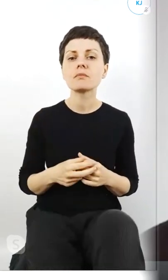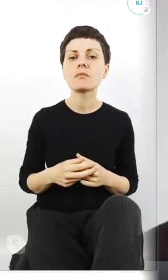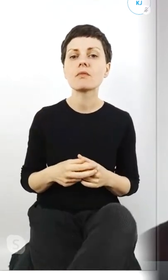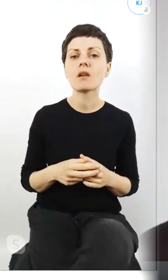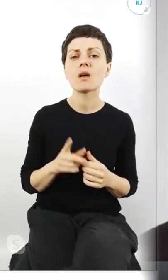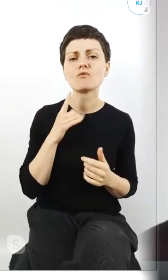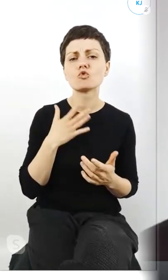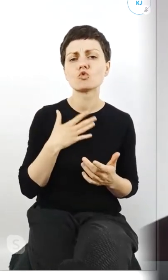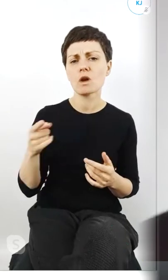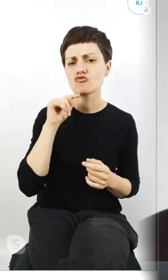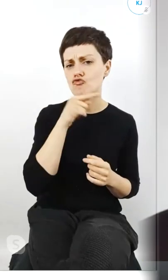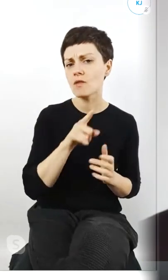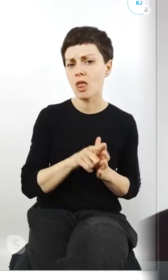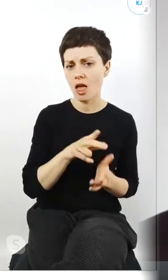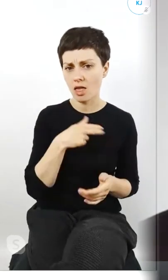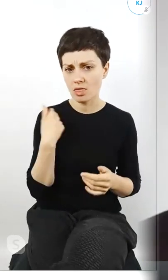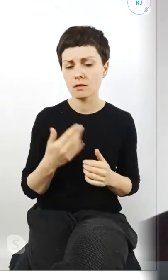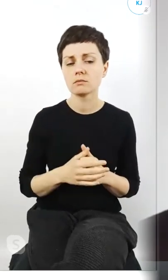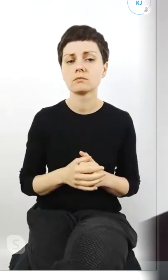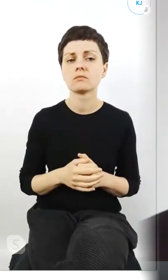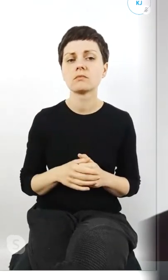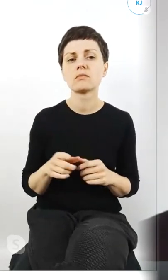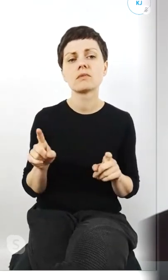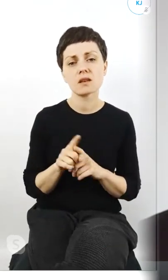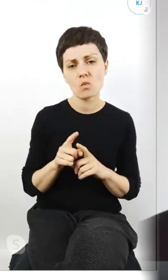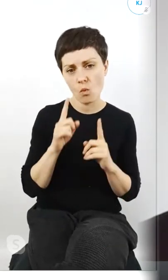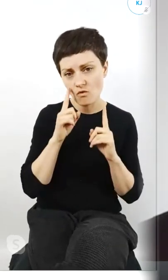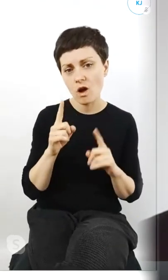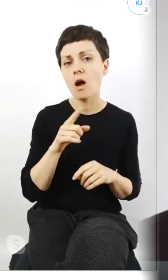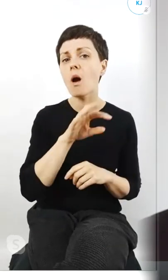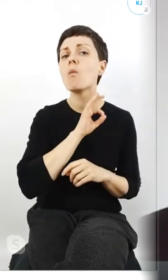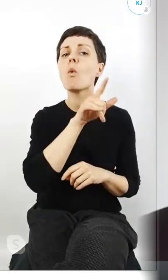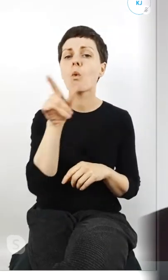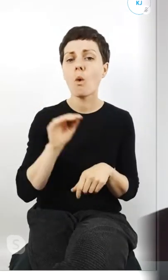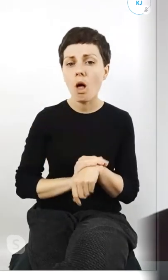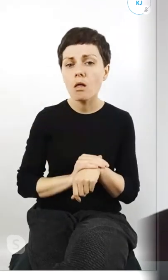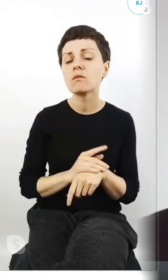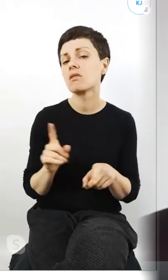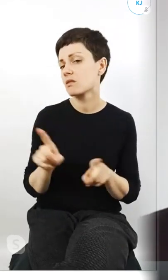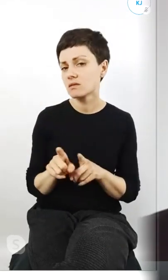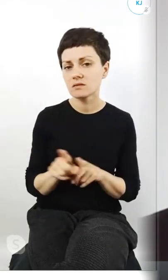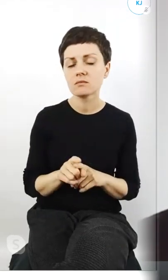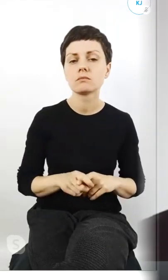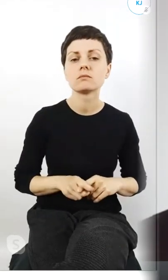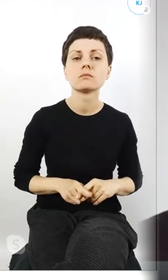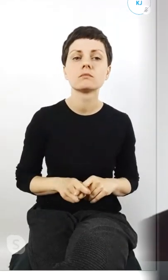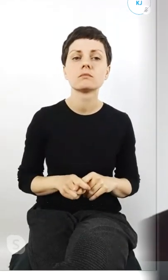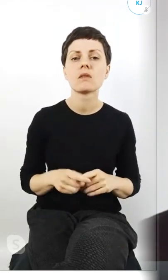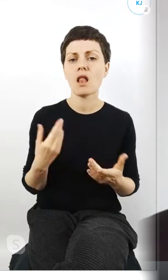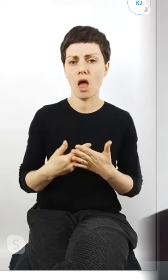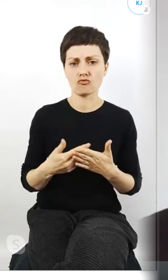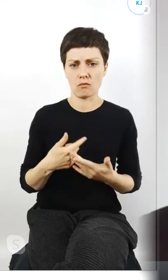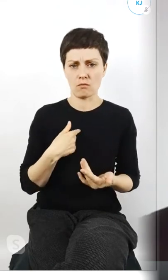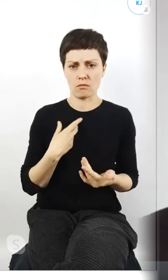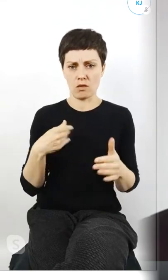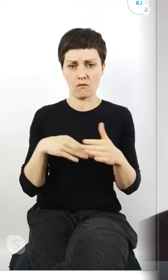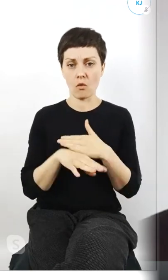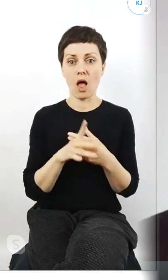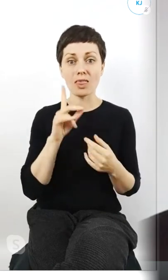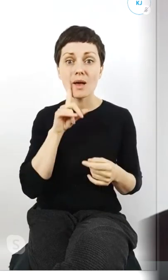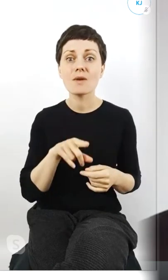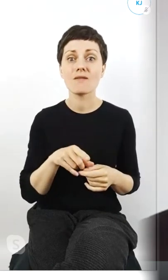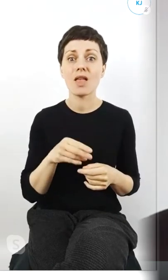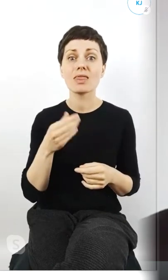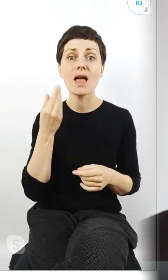krzywdzące dla nas, tak samo uważam i moi rówieśnicy, że dlaczego my mamy nie wychodzić, skoro najbardziej są